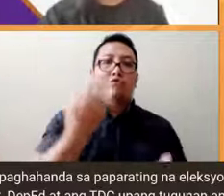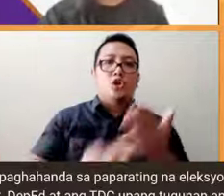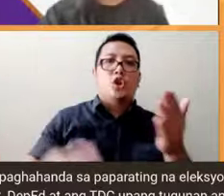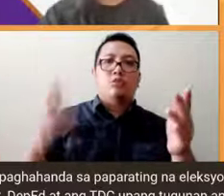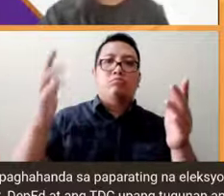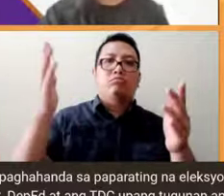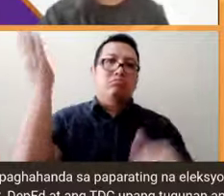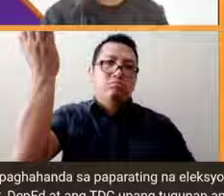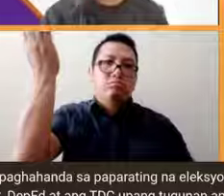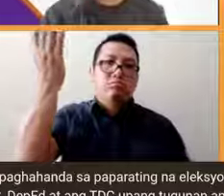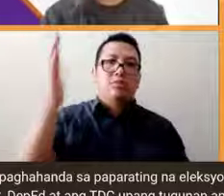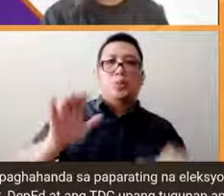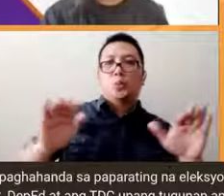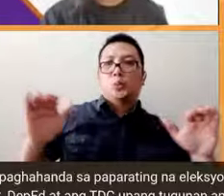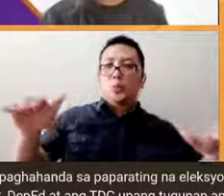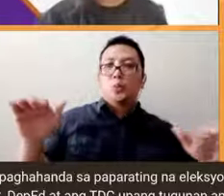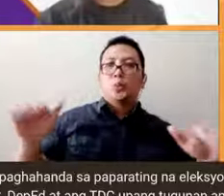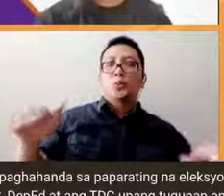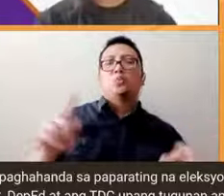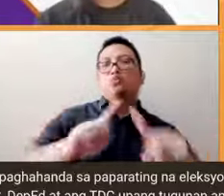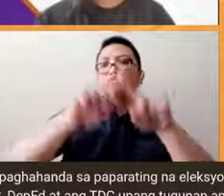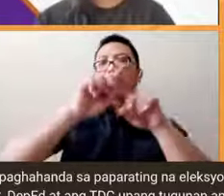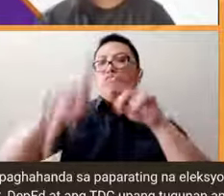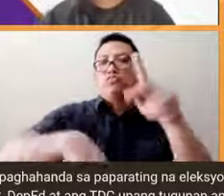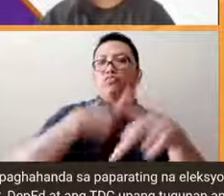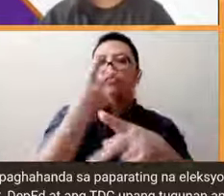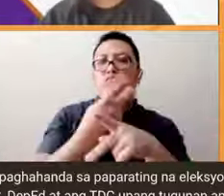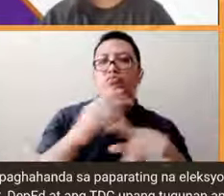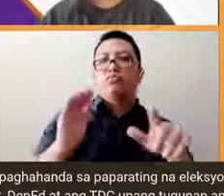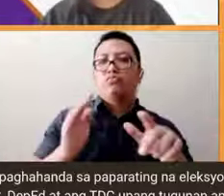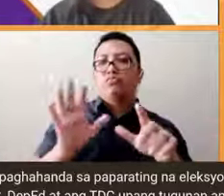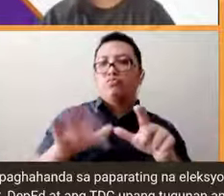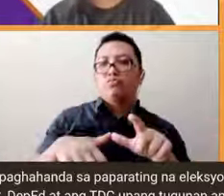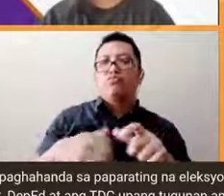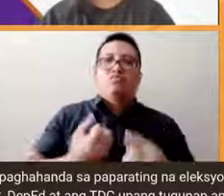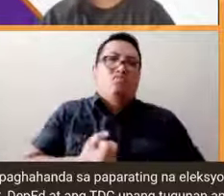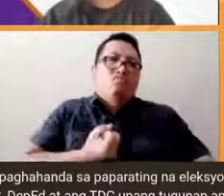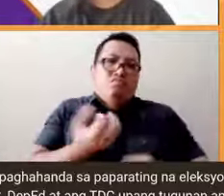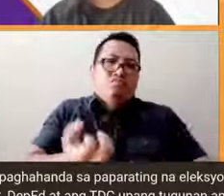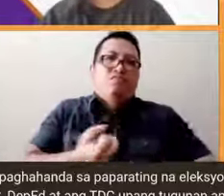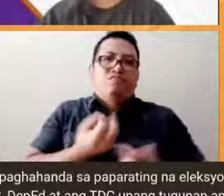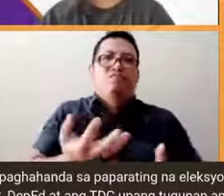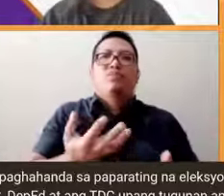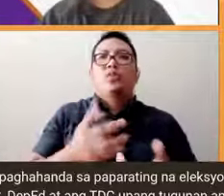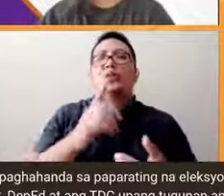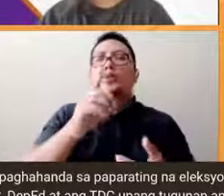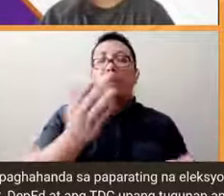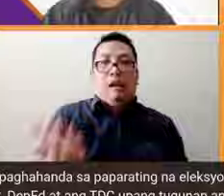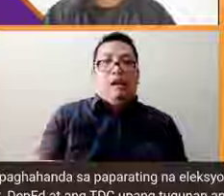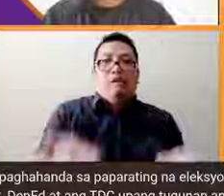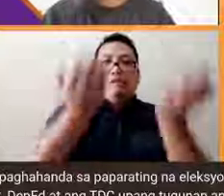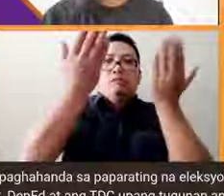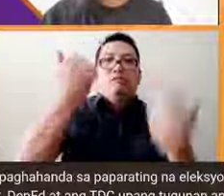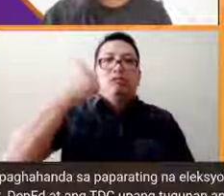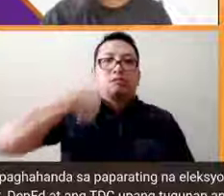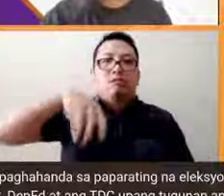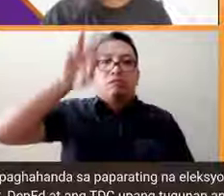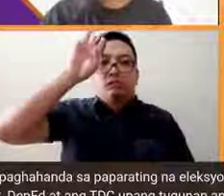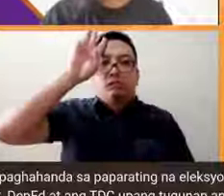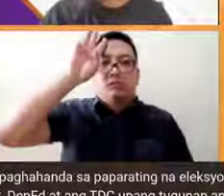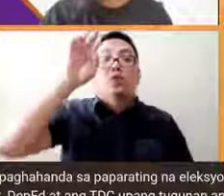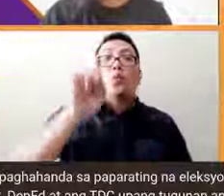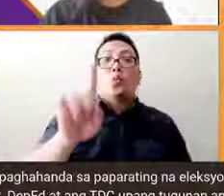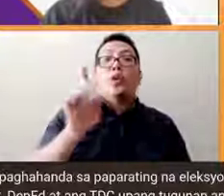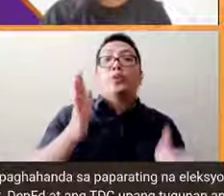or different types of disabilities para mas ma-express nila mas makatulong po sa level of awareness yun yung isa pa lang po